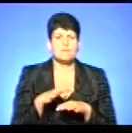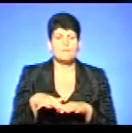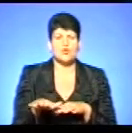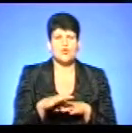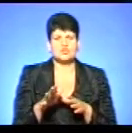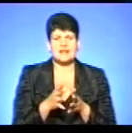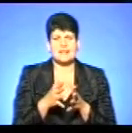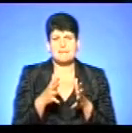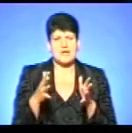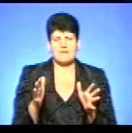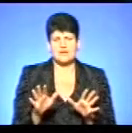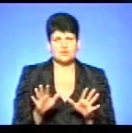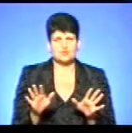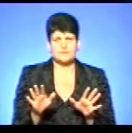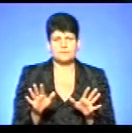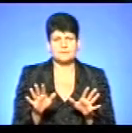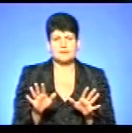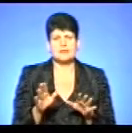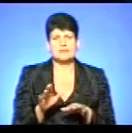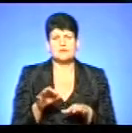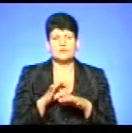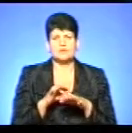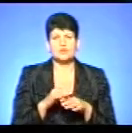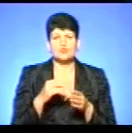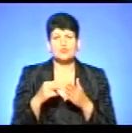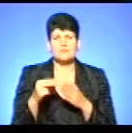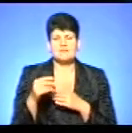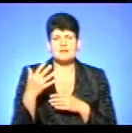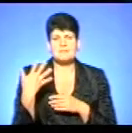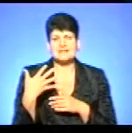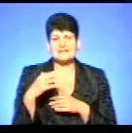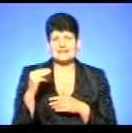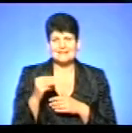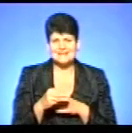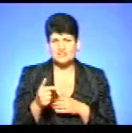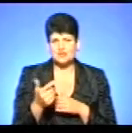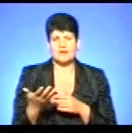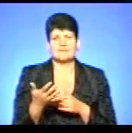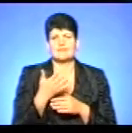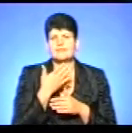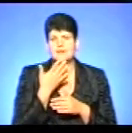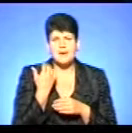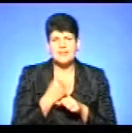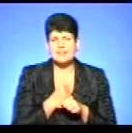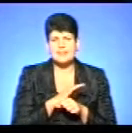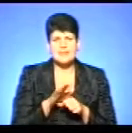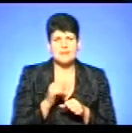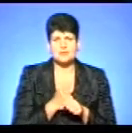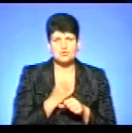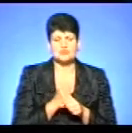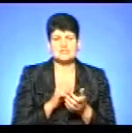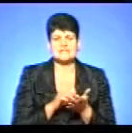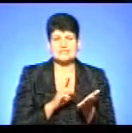не перевищує, не здійснено купівлі понад 50 тисяч, і немає непрацюючих зареєстрованих